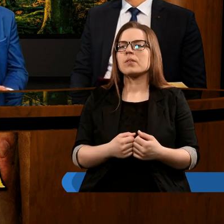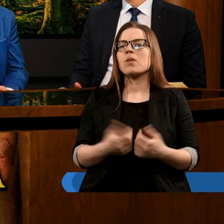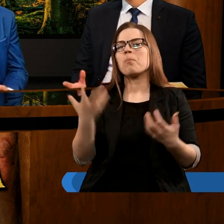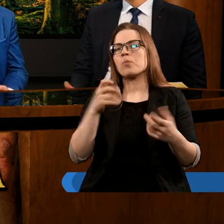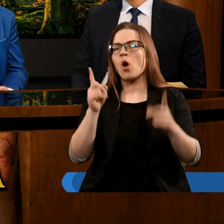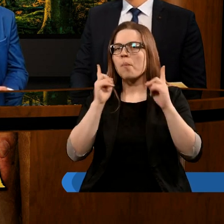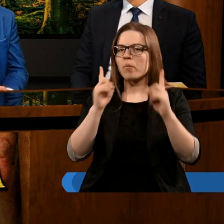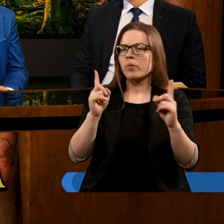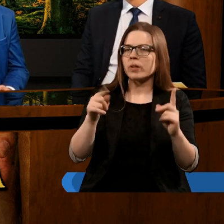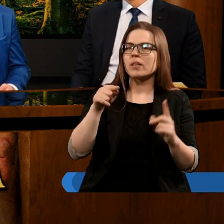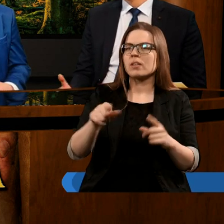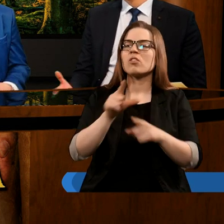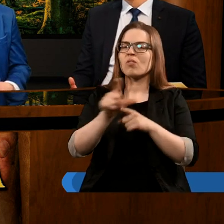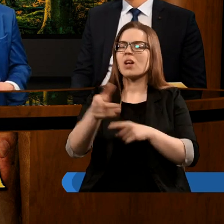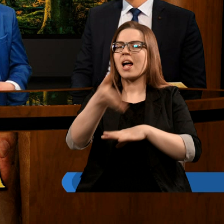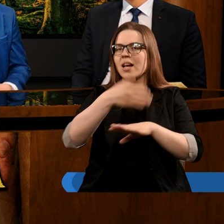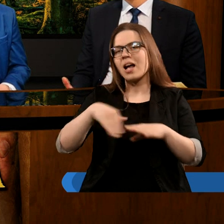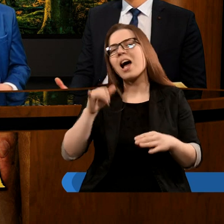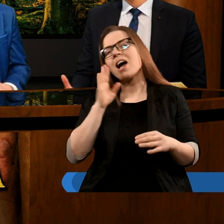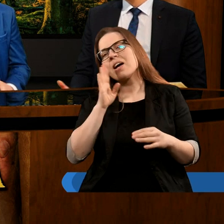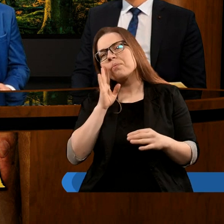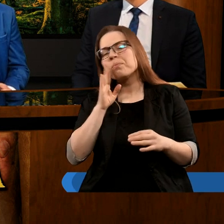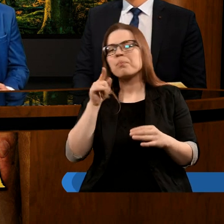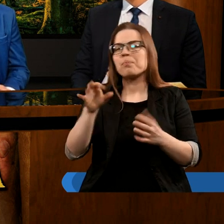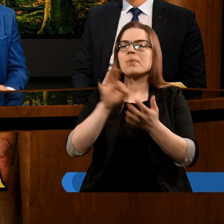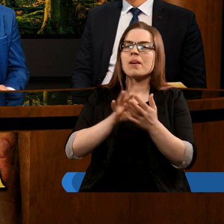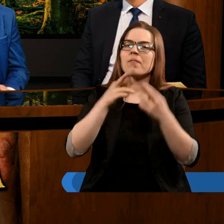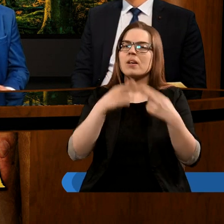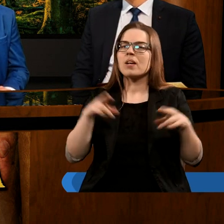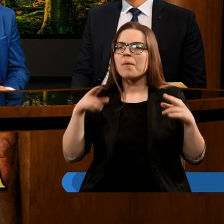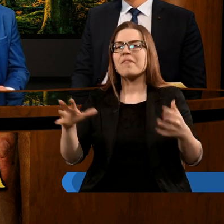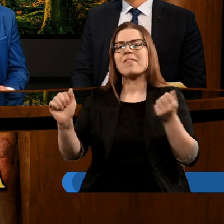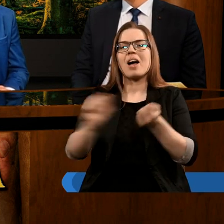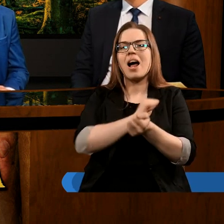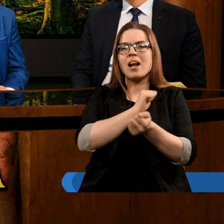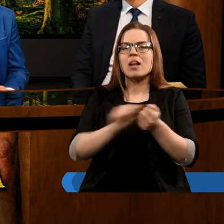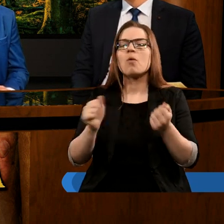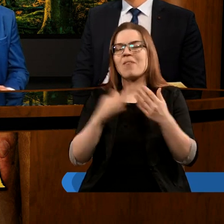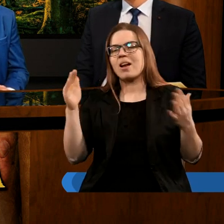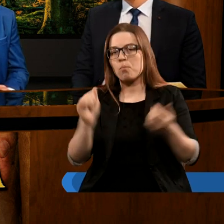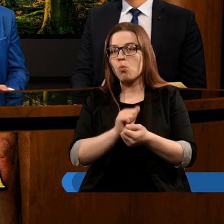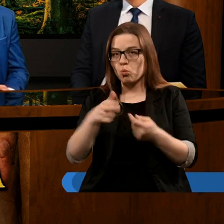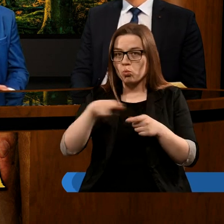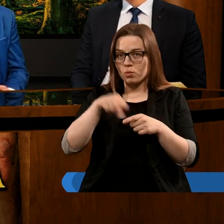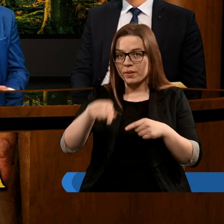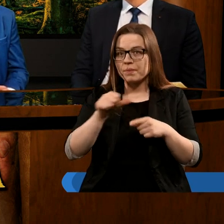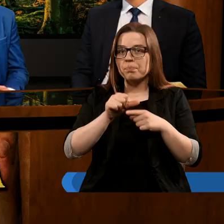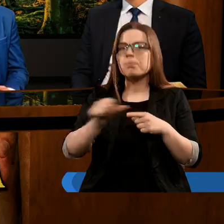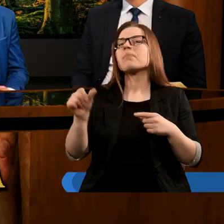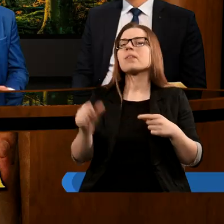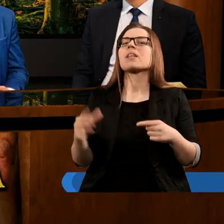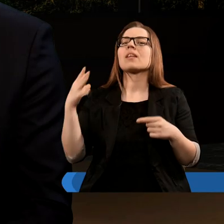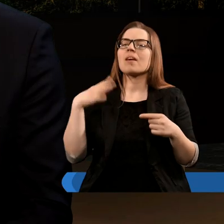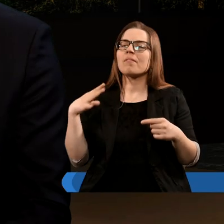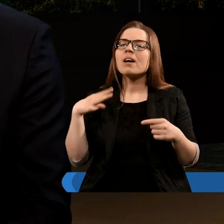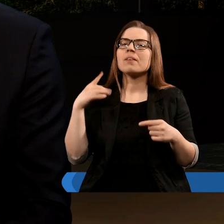Biorąc pod uwagę też ten dwunasty rozdział, jako pewnego rodzaju walkę, czy wielki bój, który jest, na pewno